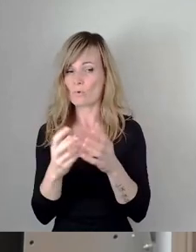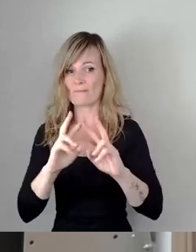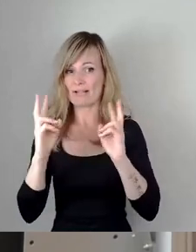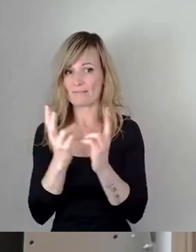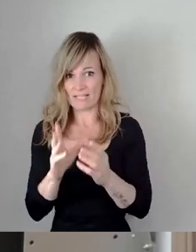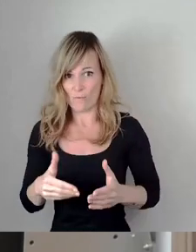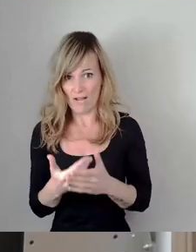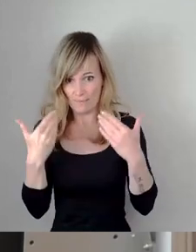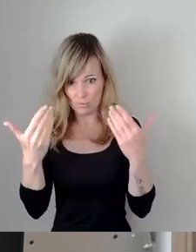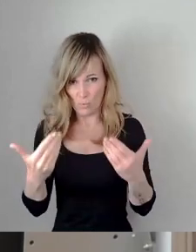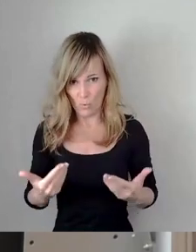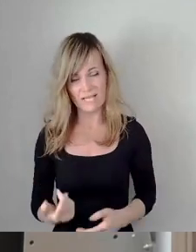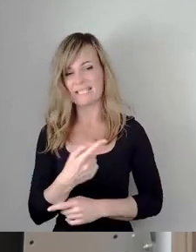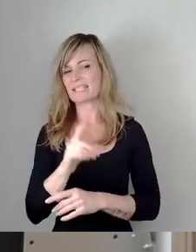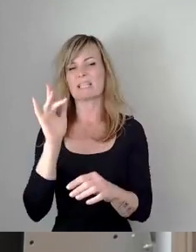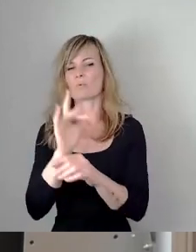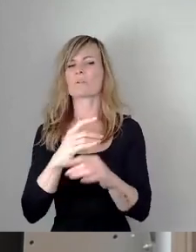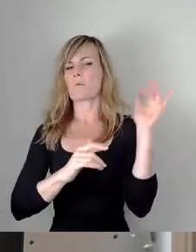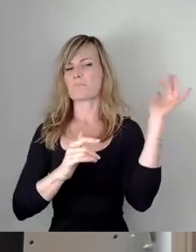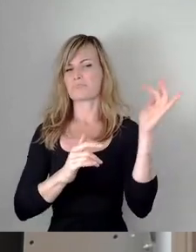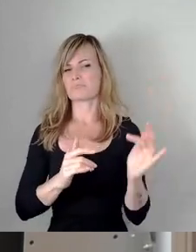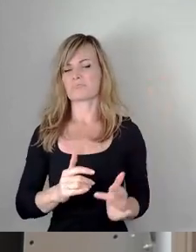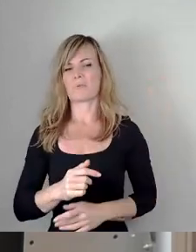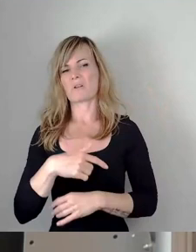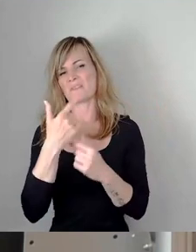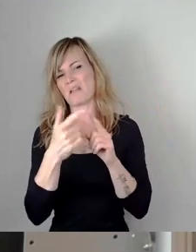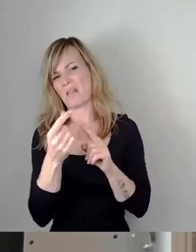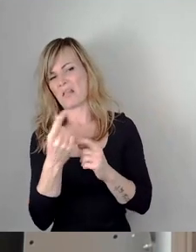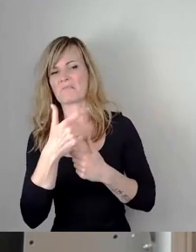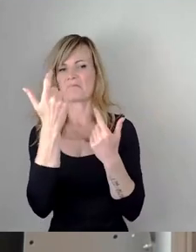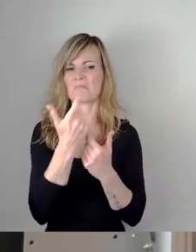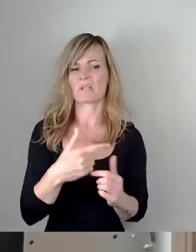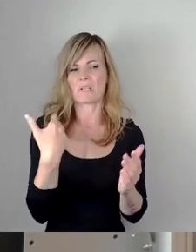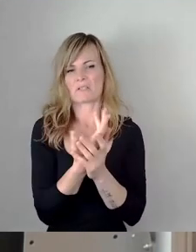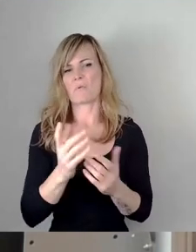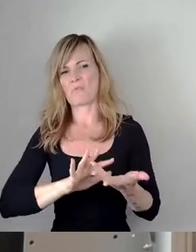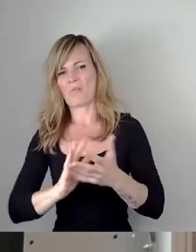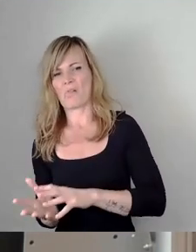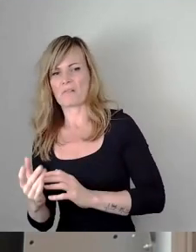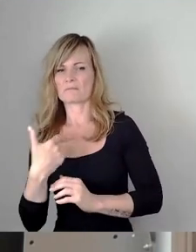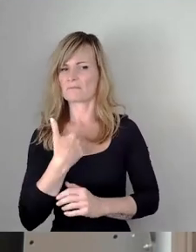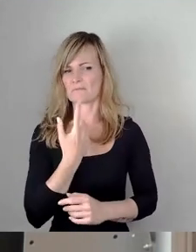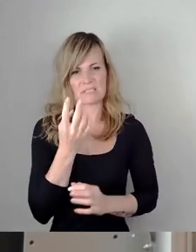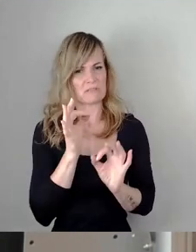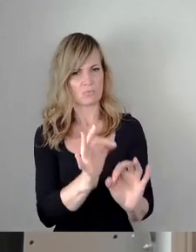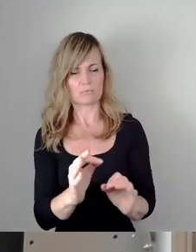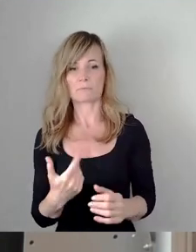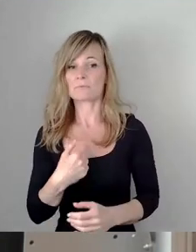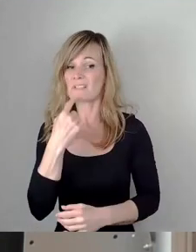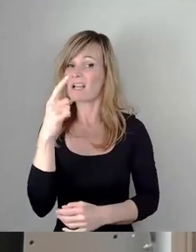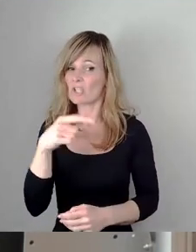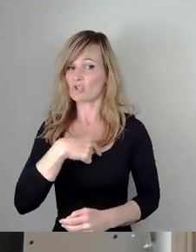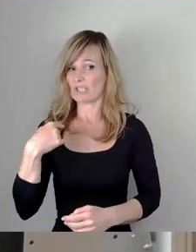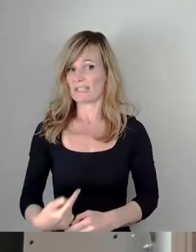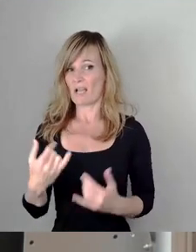versuchen, das mit Kritizismen oder Lächerlichkeiten hier in den Dreck zu ziehen. Und ich will Ihnen mal sagen, China ist dieses Jahr das erste Mal dabei,